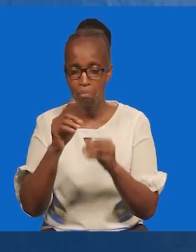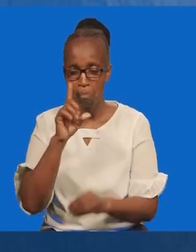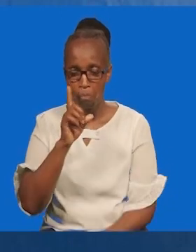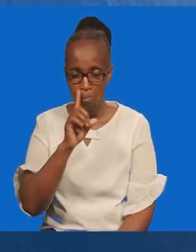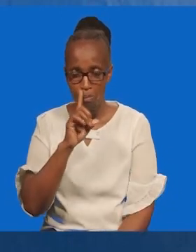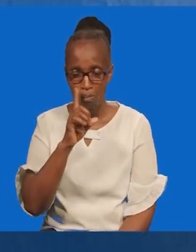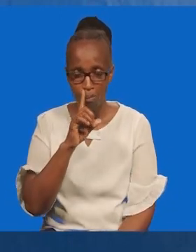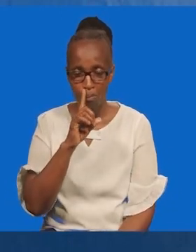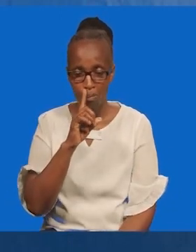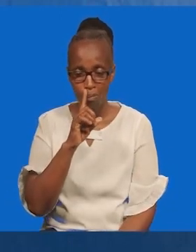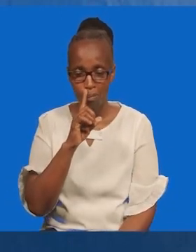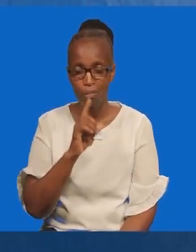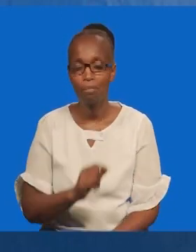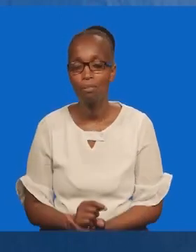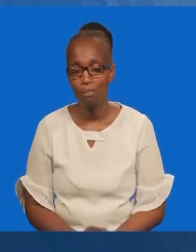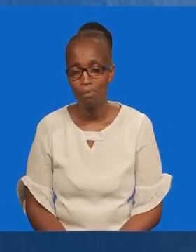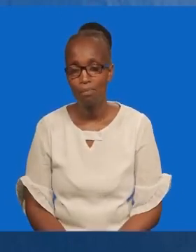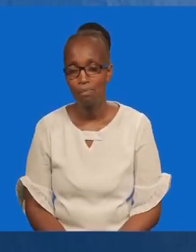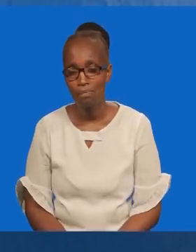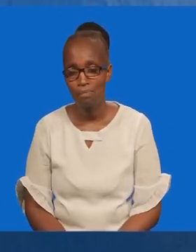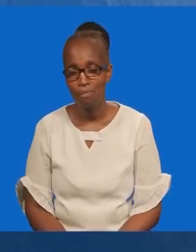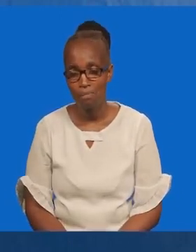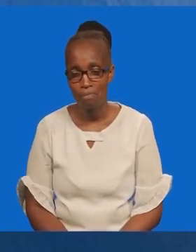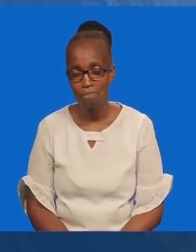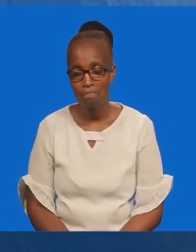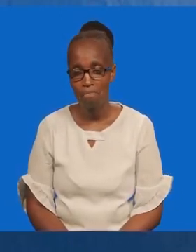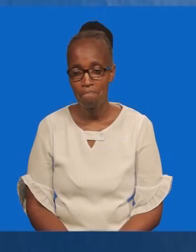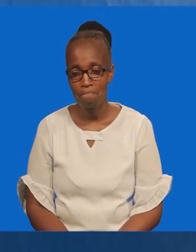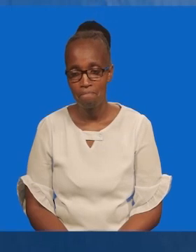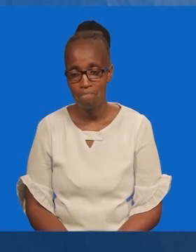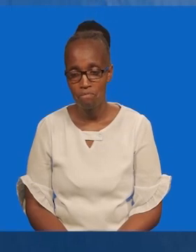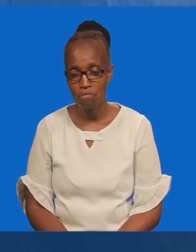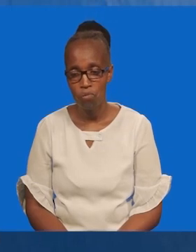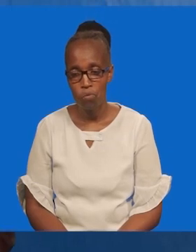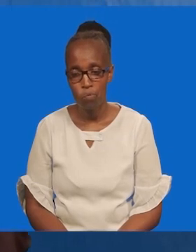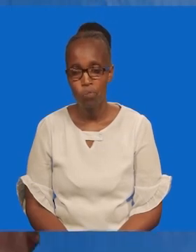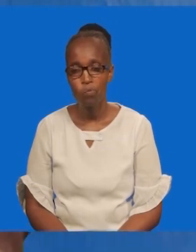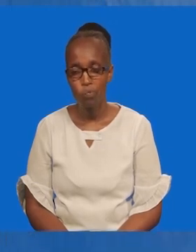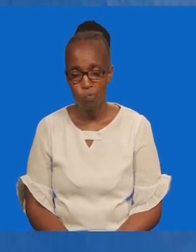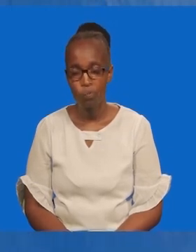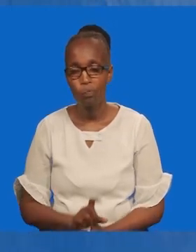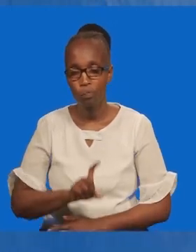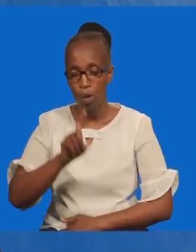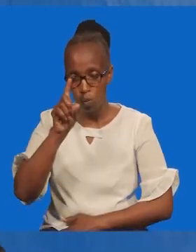kesho kwa majaliwa. Shalom. Shalom. Shalom.